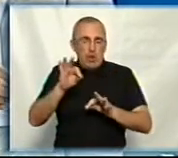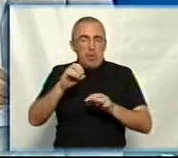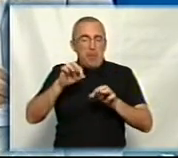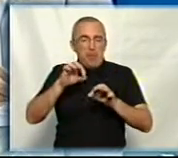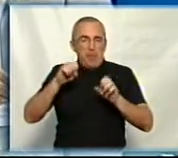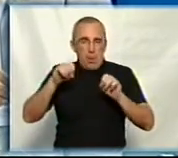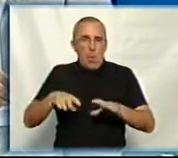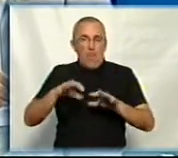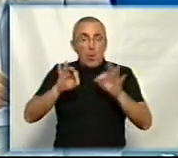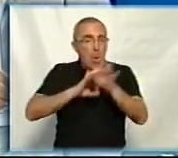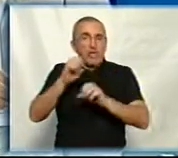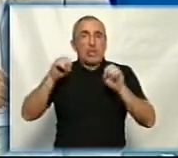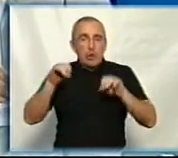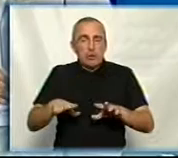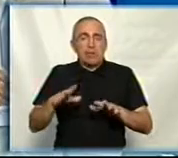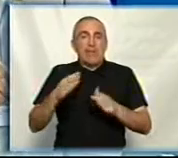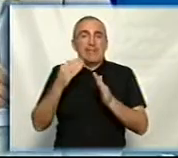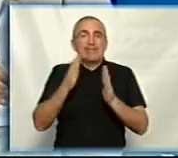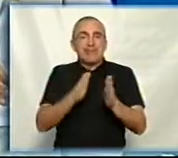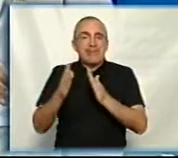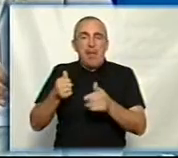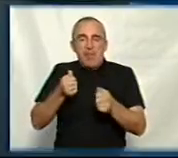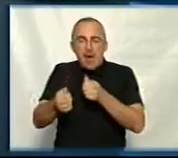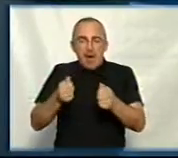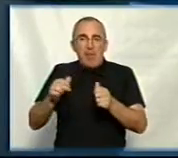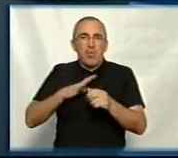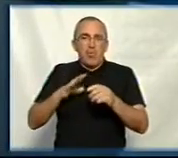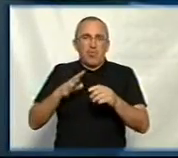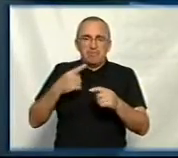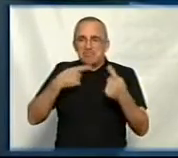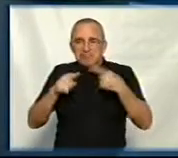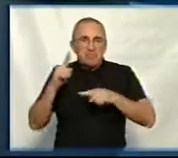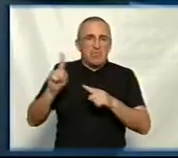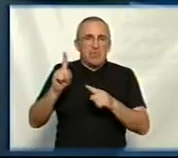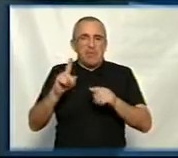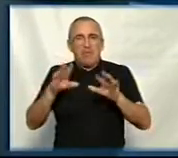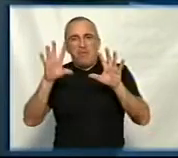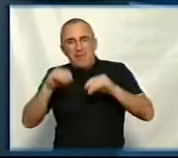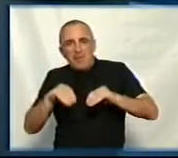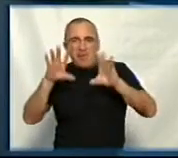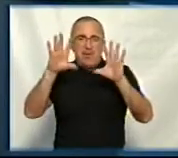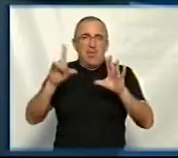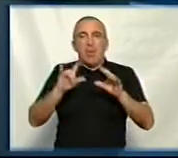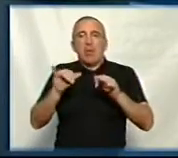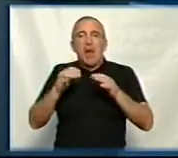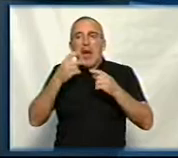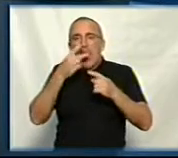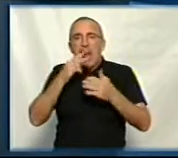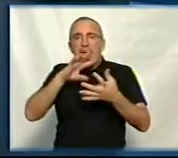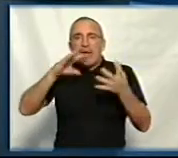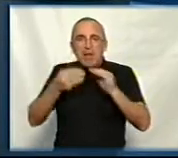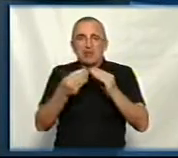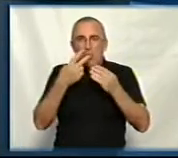В той день система Рада працювала зі збіями, там в вимикались монітори, куди виводились результати